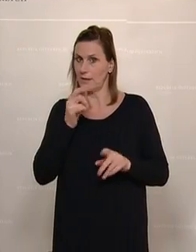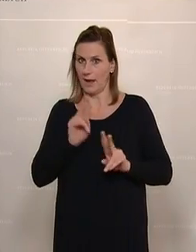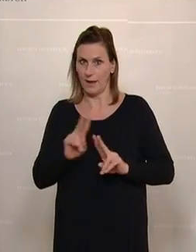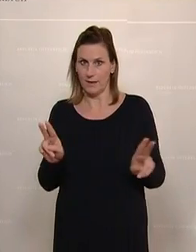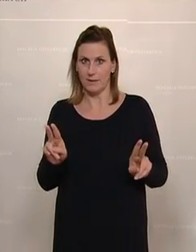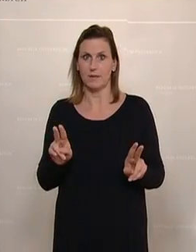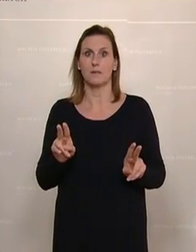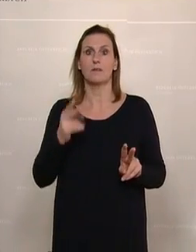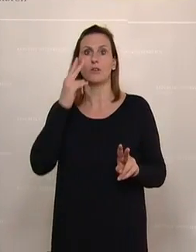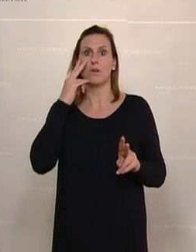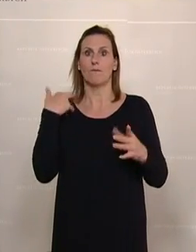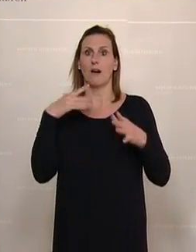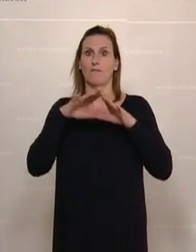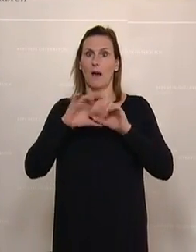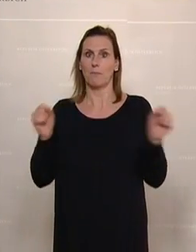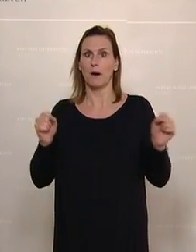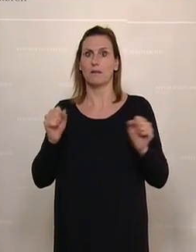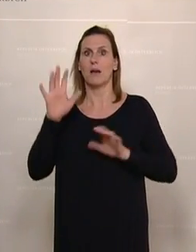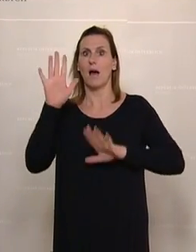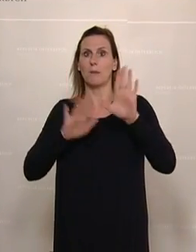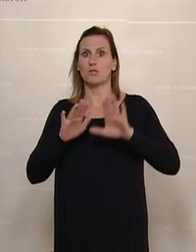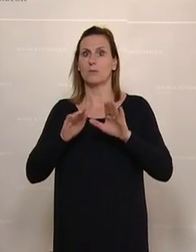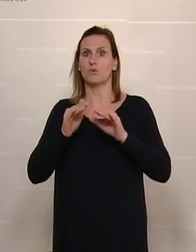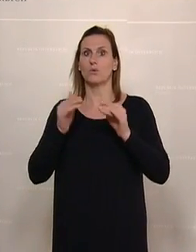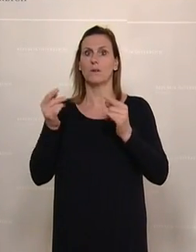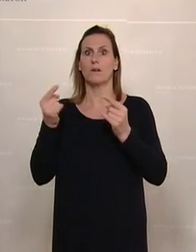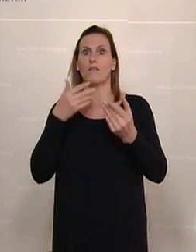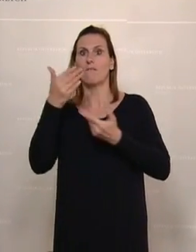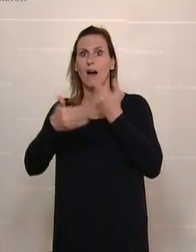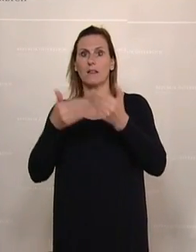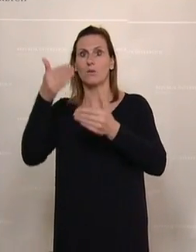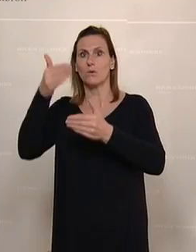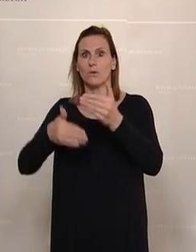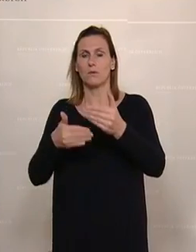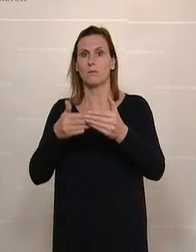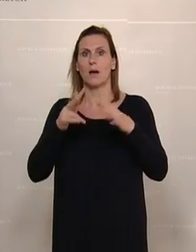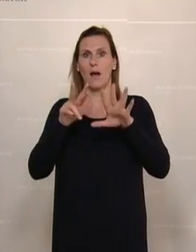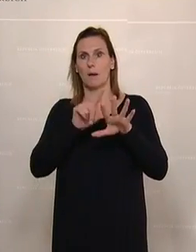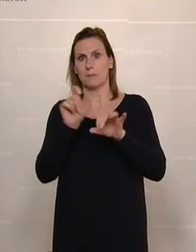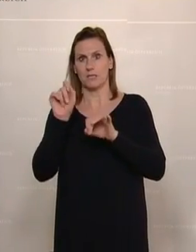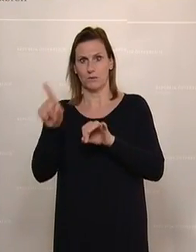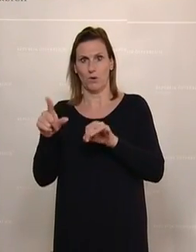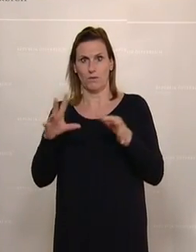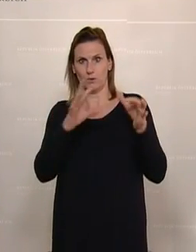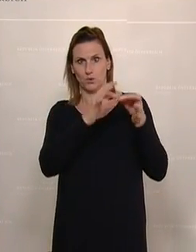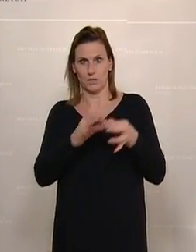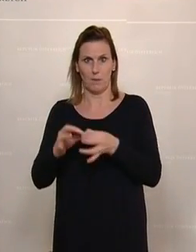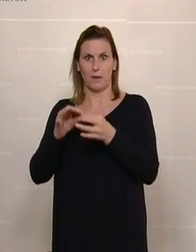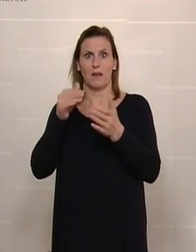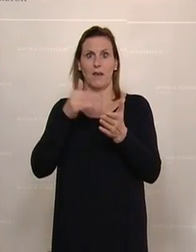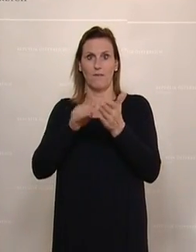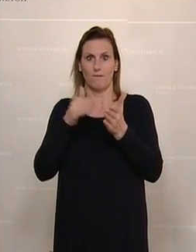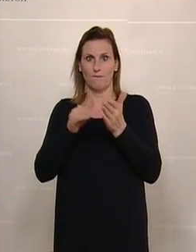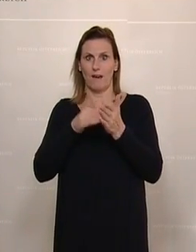Fall. Wie vereinbart verlege ich die Abstimmungen an den Schluss der Verhandlungen über die Tagesordnungspunkte 8 bis 12 und fahre in der